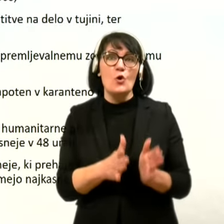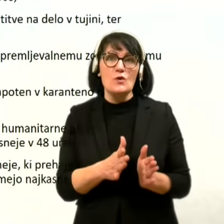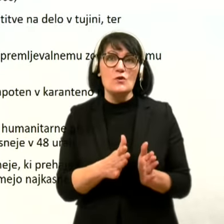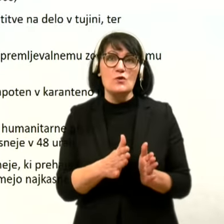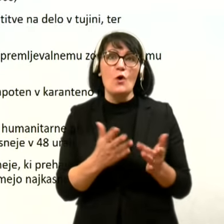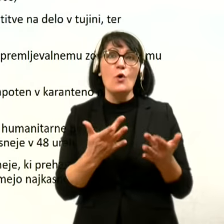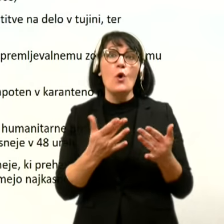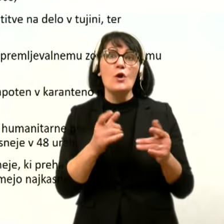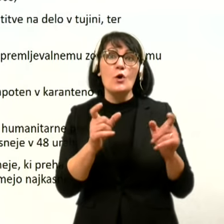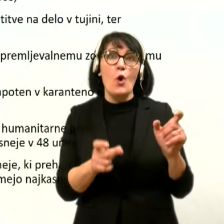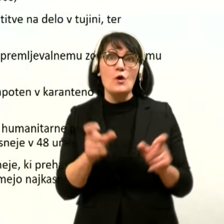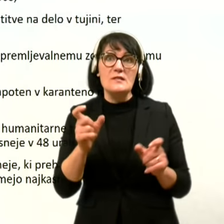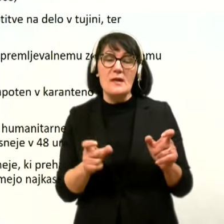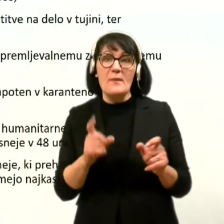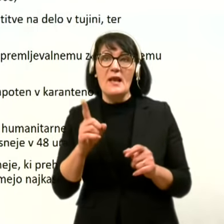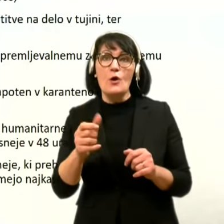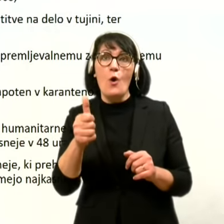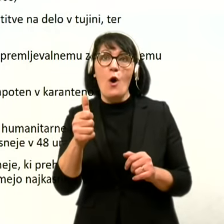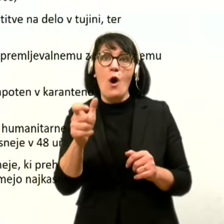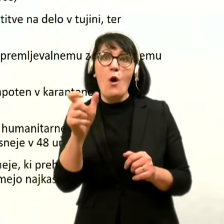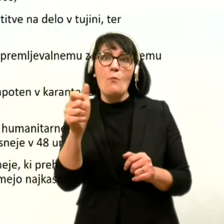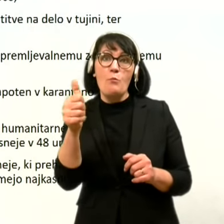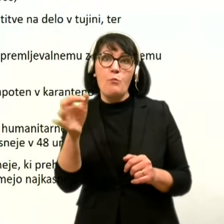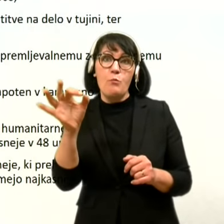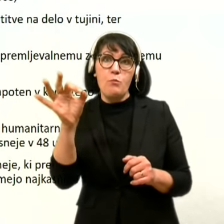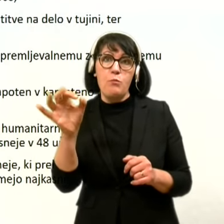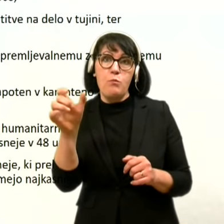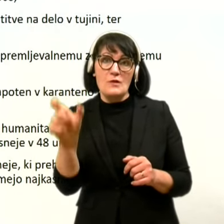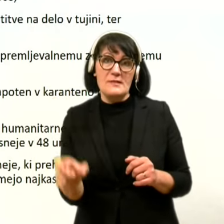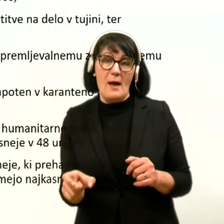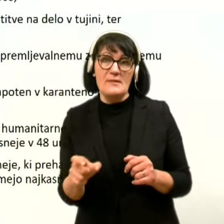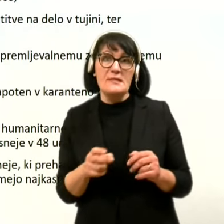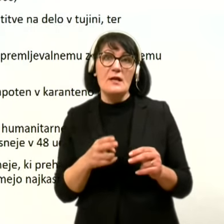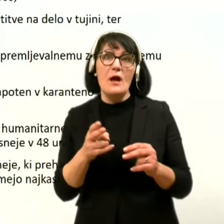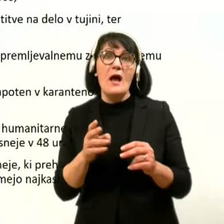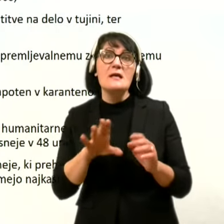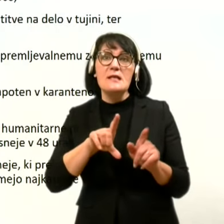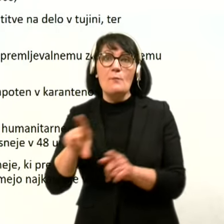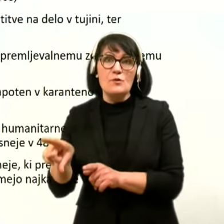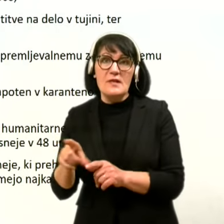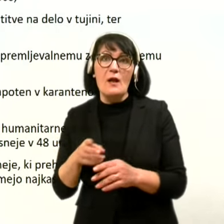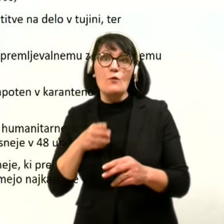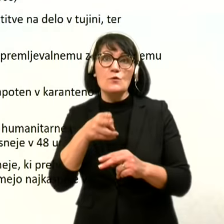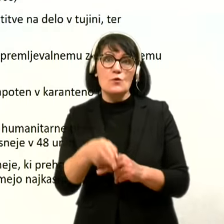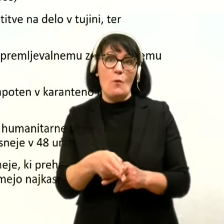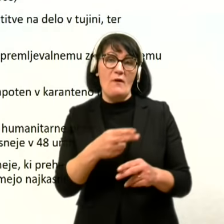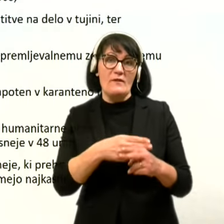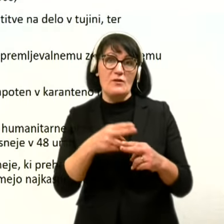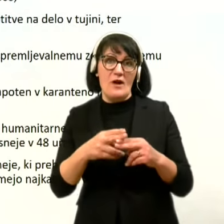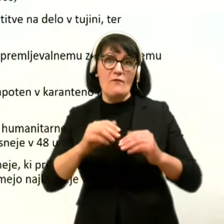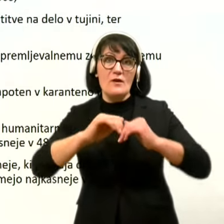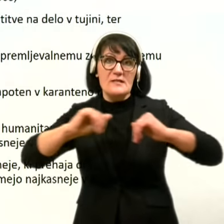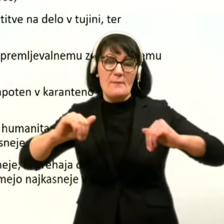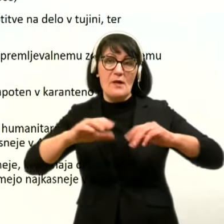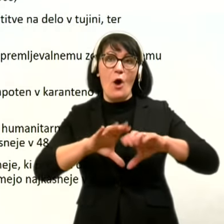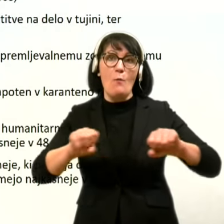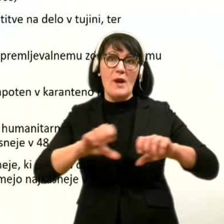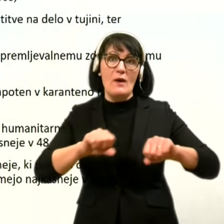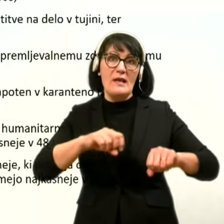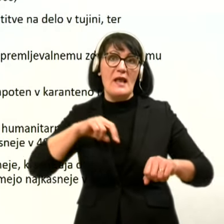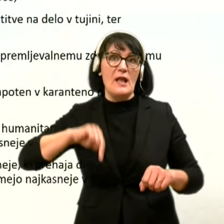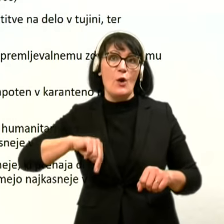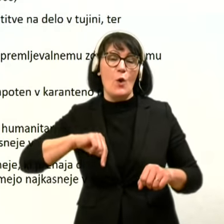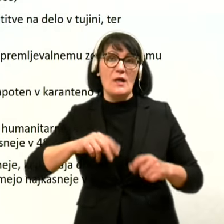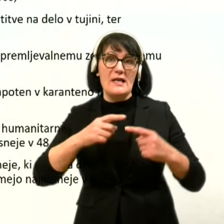lahko, ko sameznik zapusti ali vstopa v državo. Izjeme so vezane na upravljeno nalog v sektorju